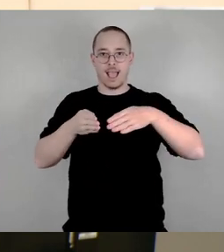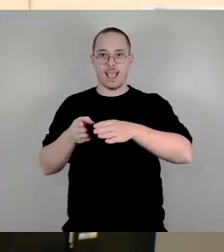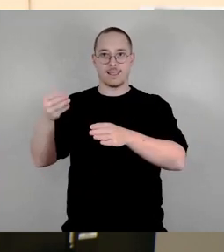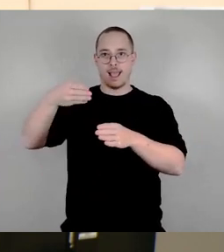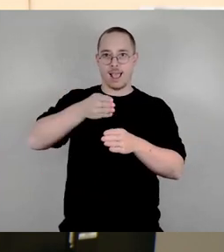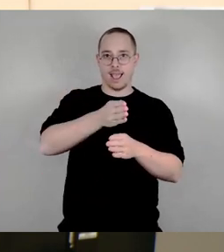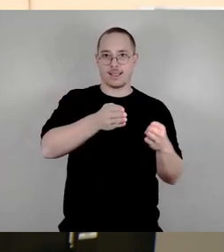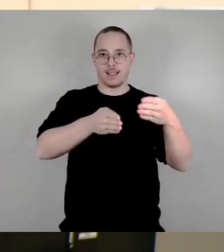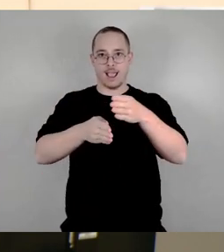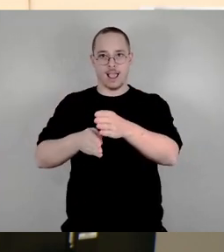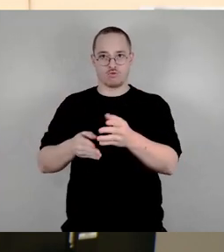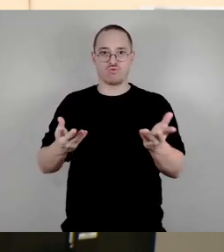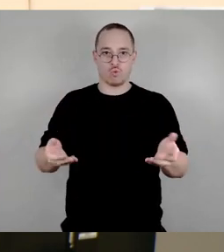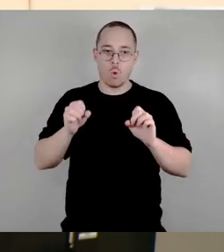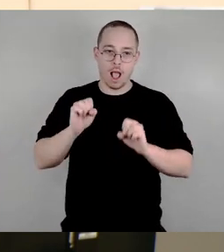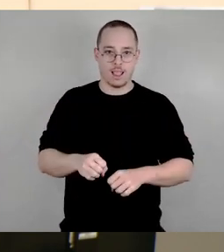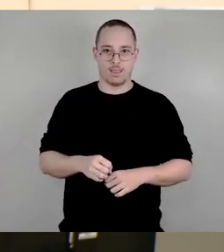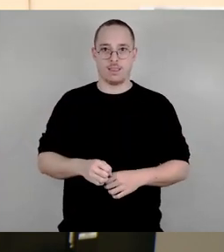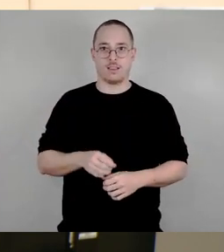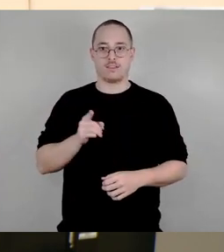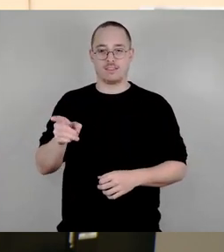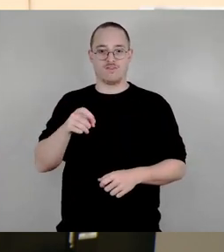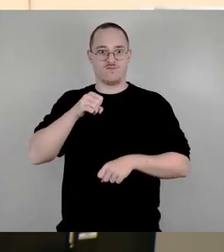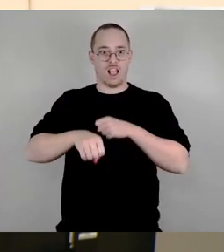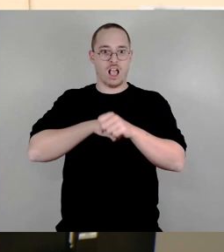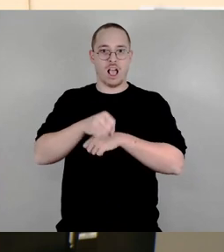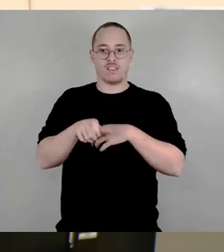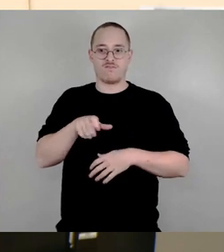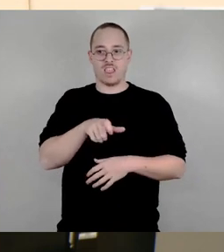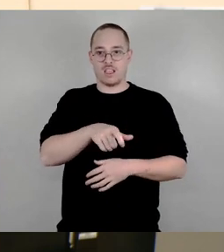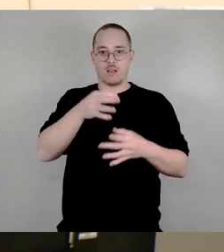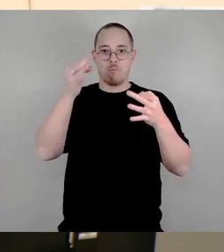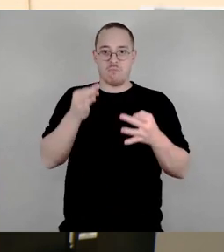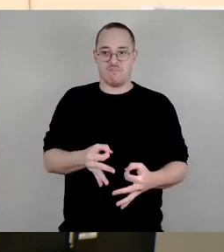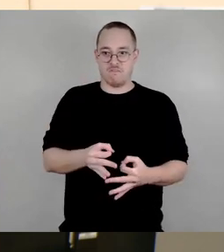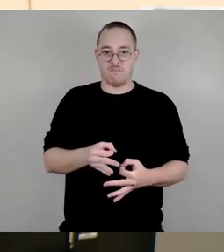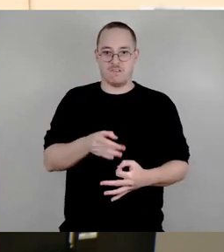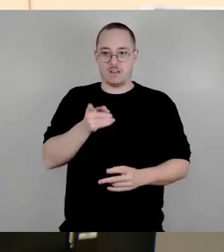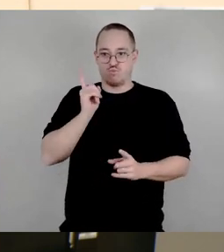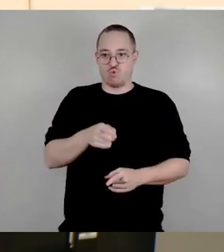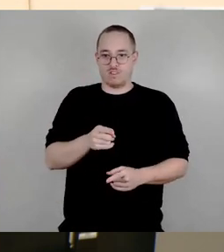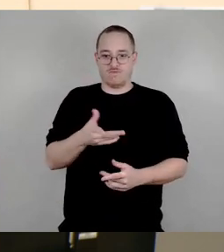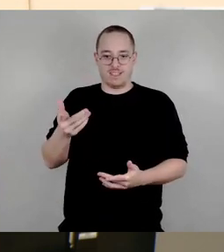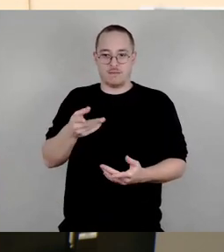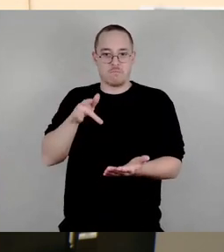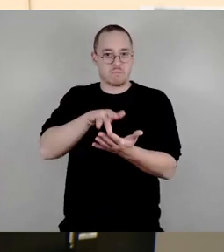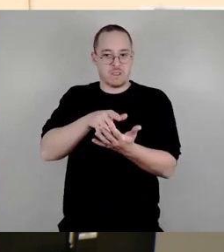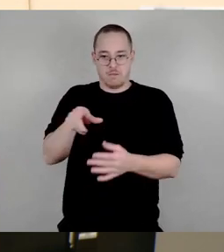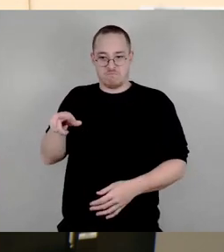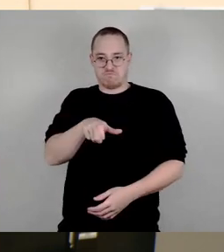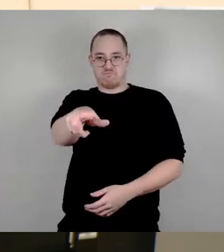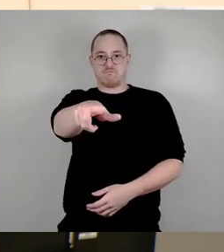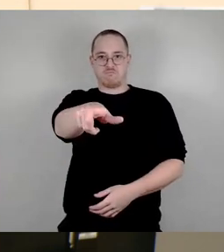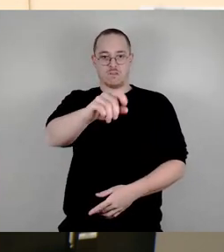dann überfahren werden muss, birgt ein neues Sicherheitsrisiko für Radfahrer neben der Staugefahr. Und dieses